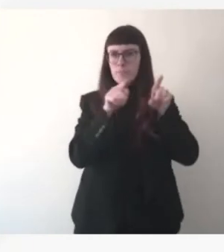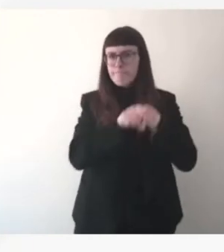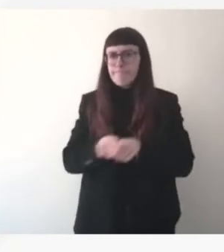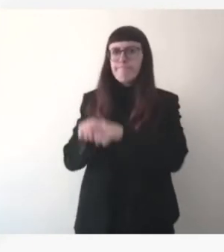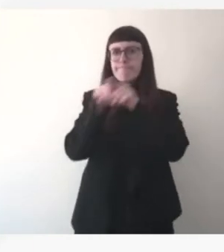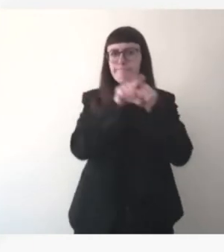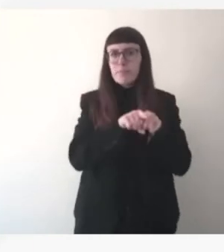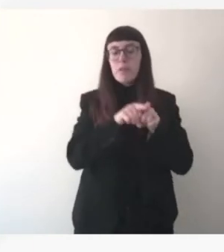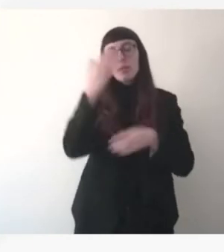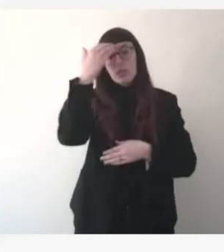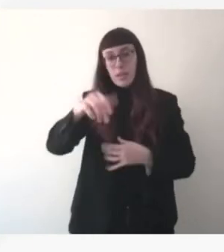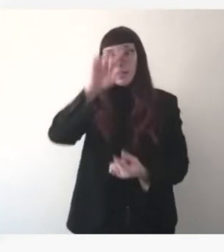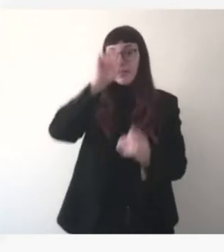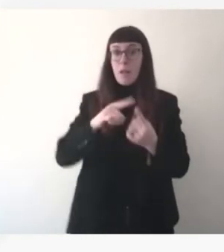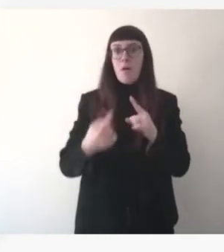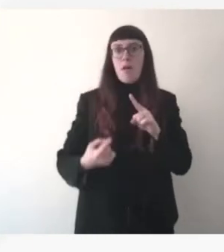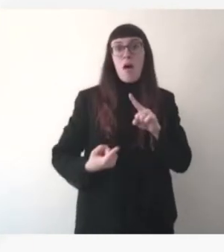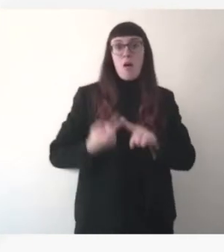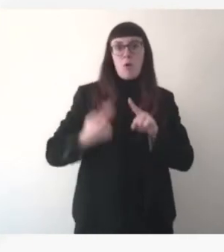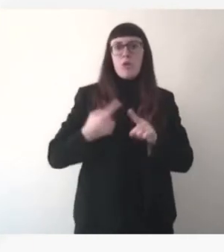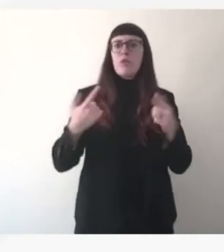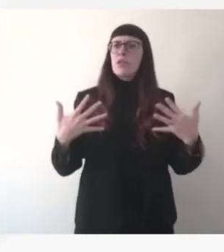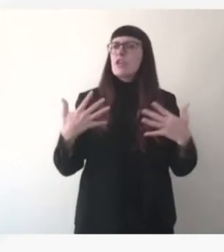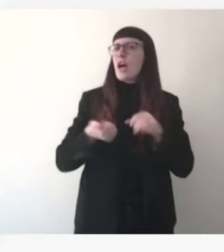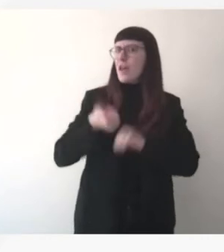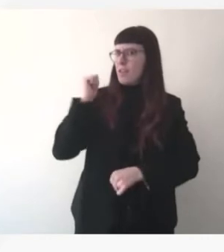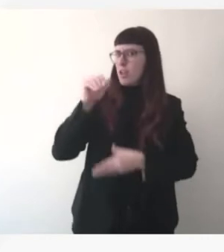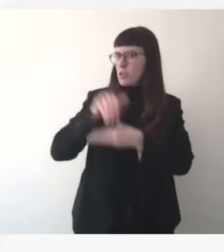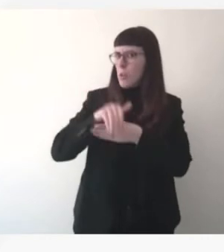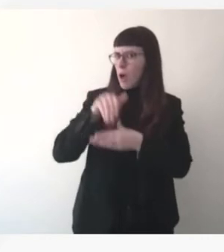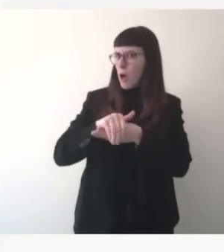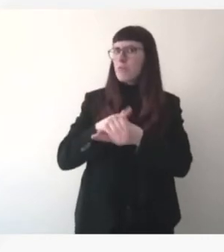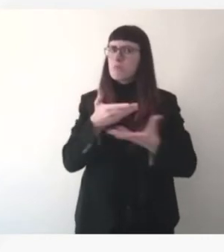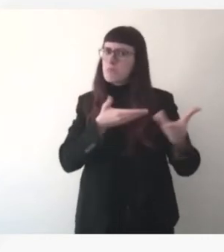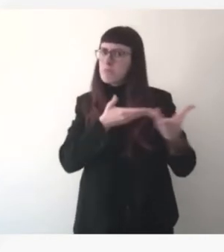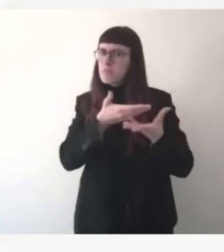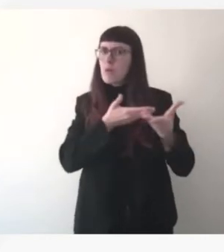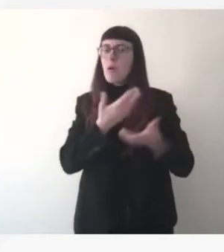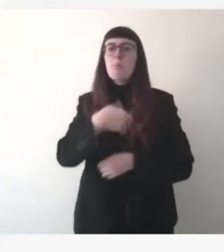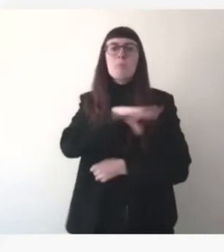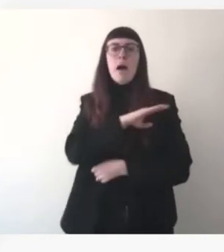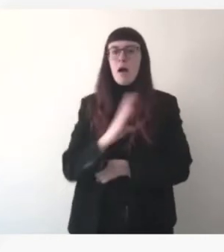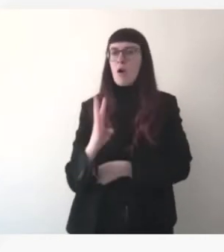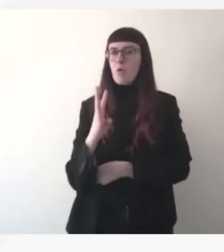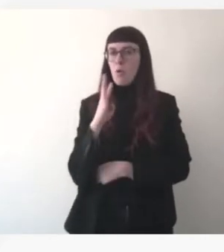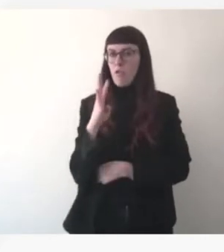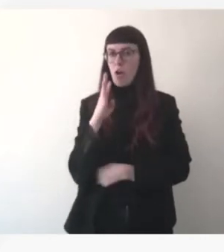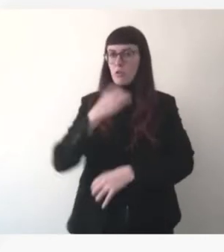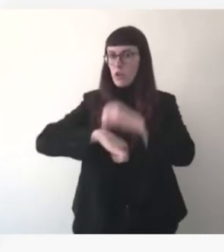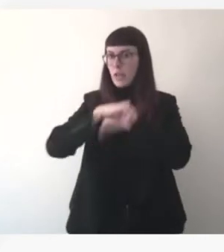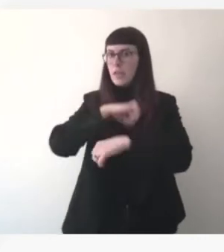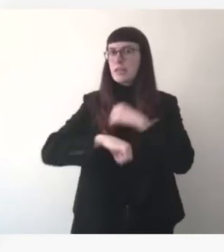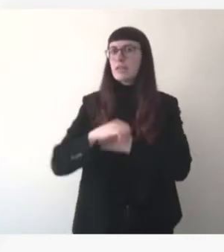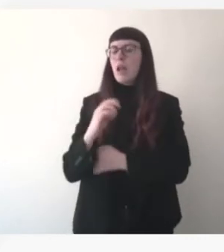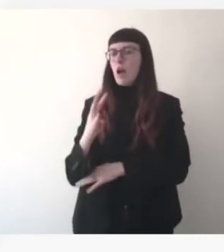avait longuement parlé hier soir, du reste, au cours d'une table ronde qui avait été vraiment opportunément préparée